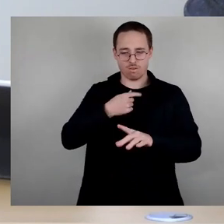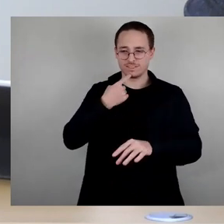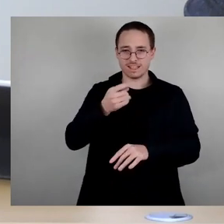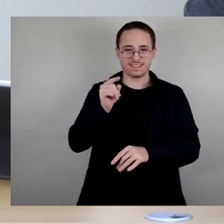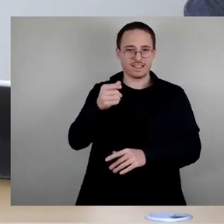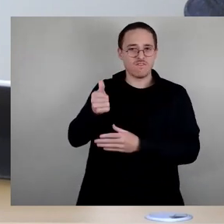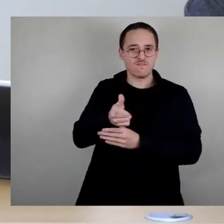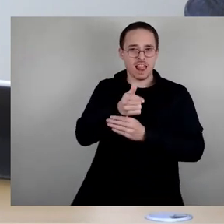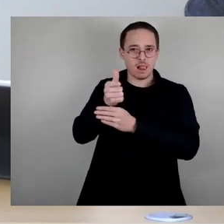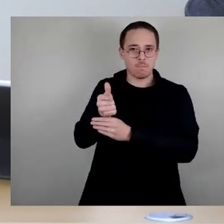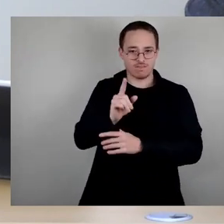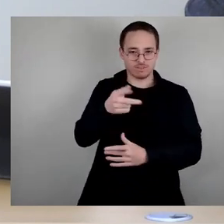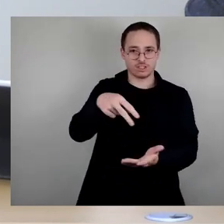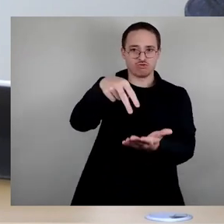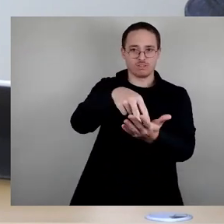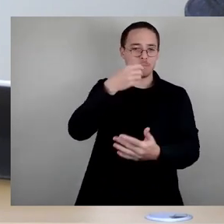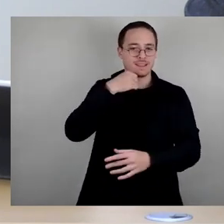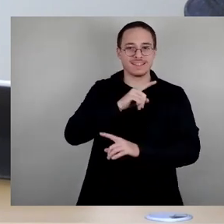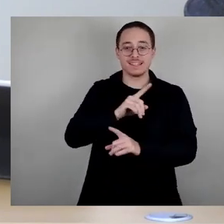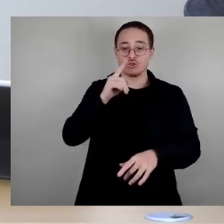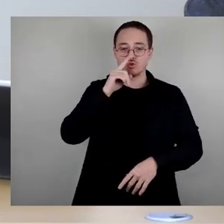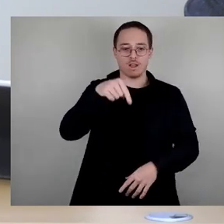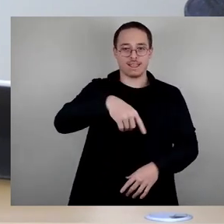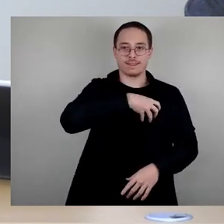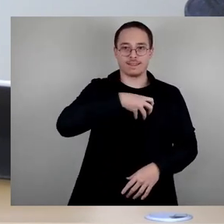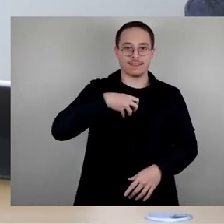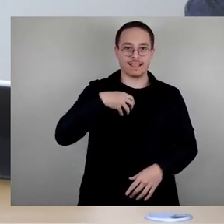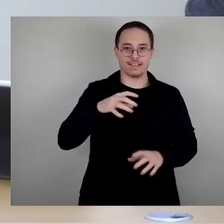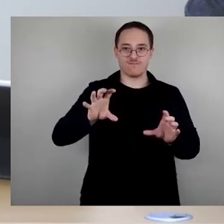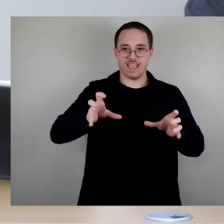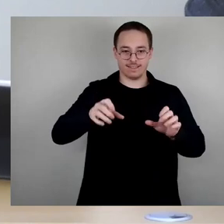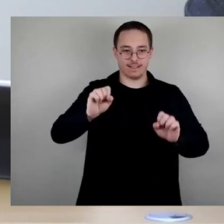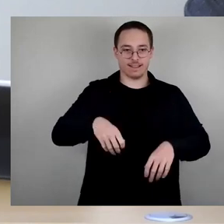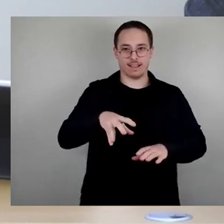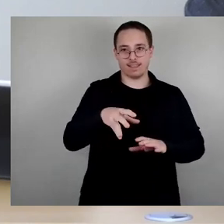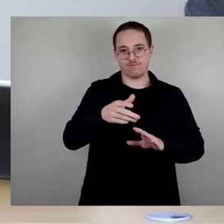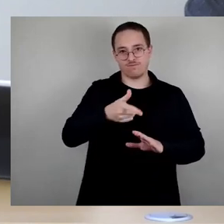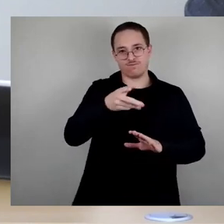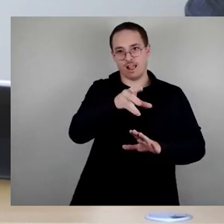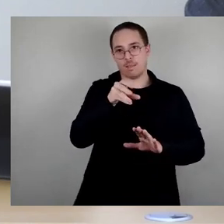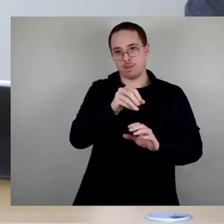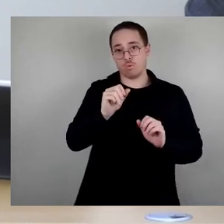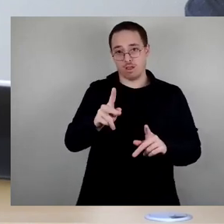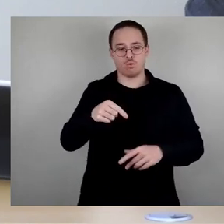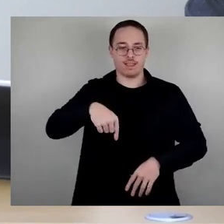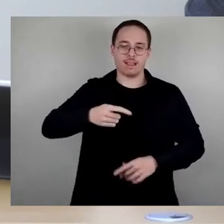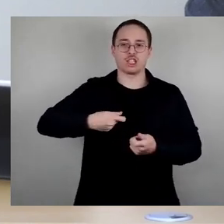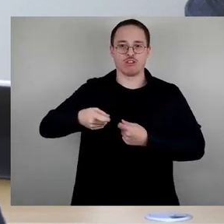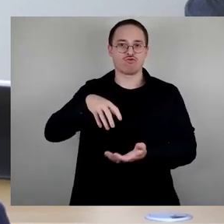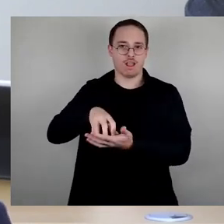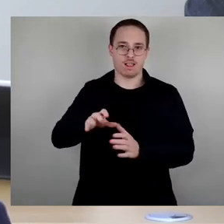die im Dresden Fernsehen übertragen oder für unsere Fraktionsgeschäft stellen. Wir machen weiter. SPD-Fraktion, Magnus Hecht.